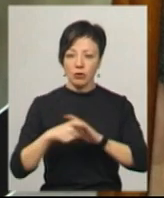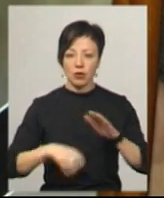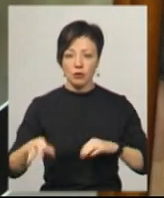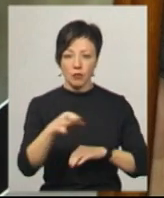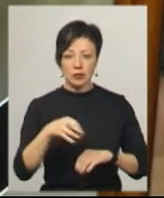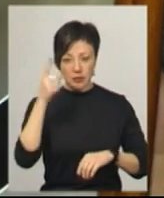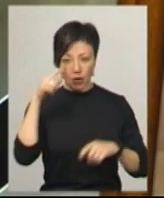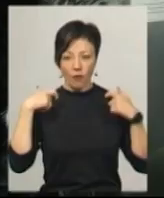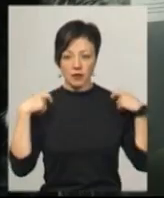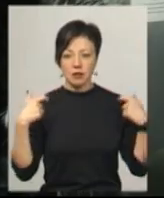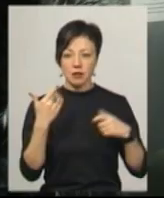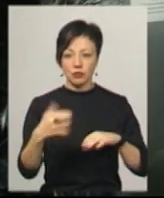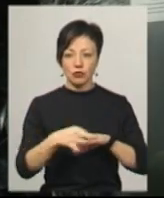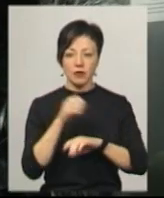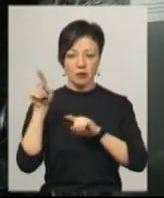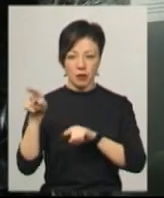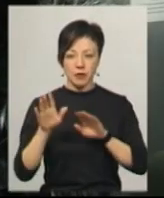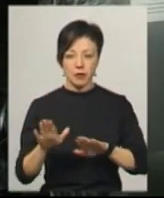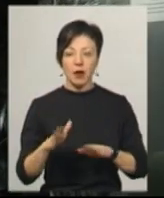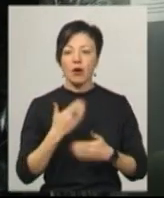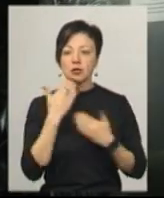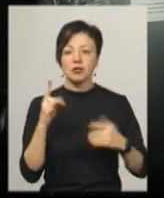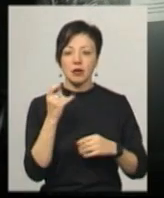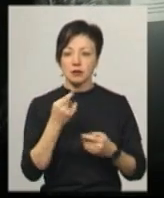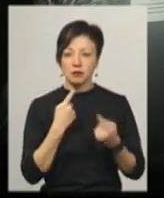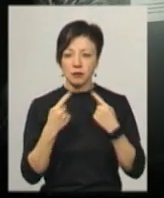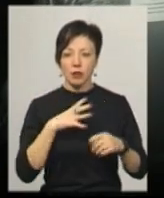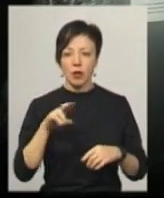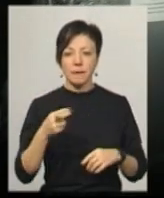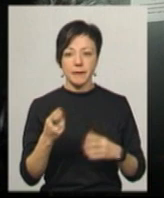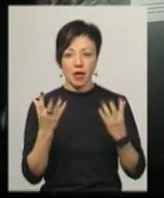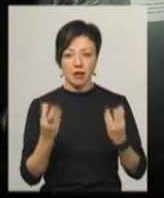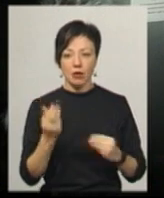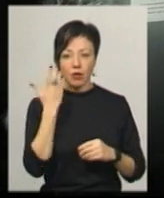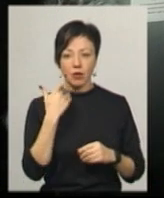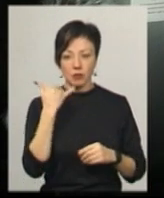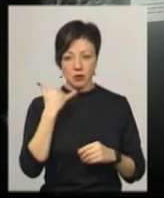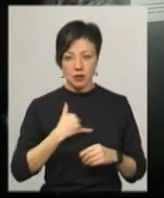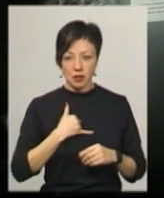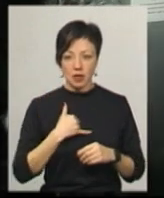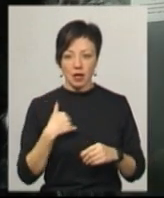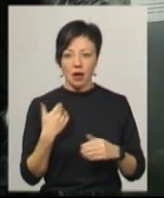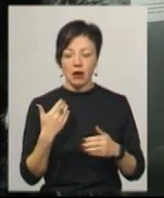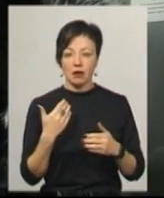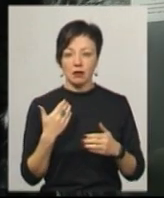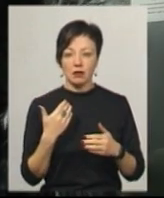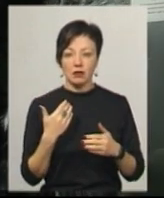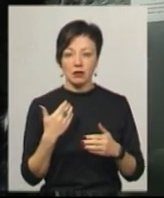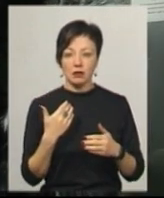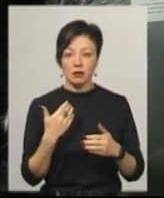чоловік-офіцер перебуває саме там. Останній раз я з ним говорила, це була п'ятниця, коли він мені позвонив, я вже десь говорила,